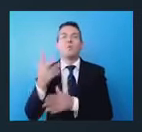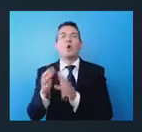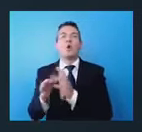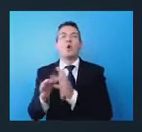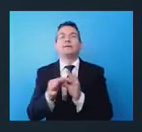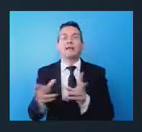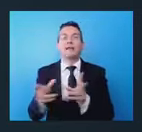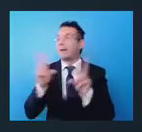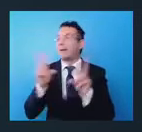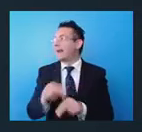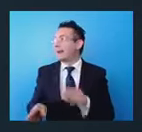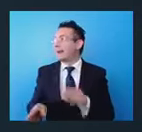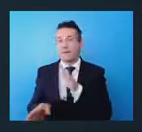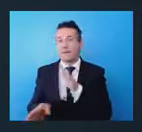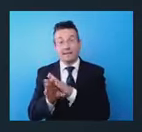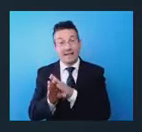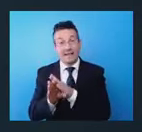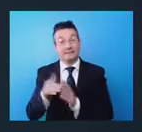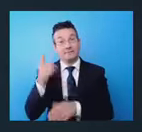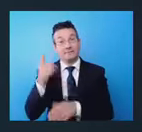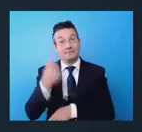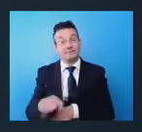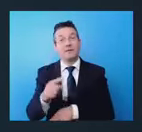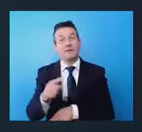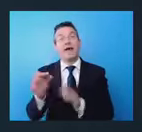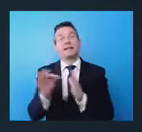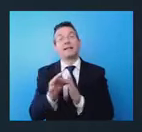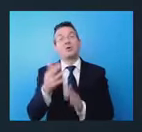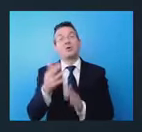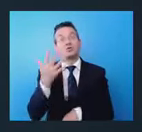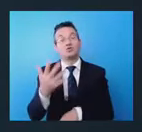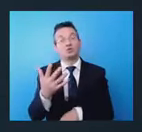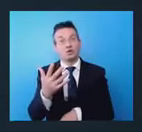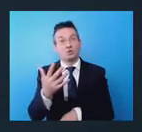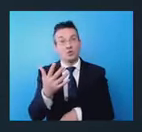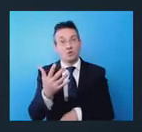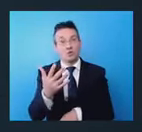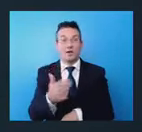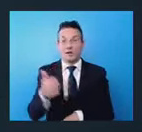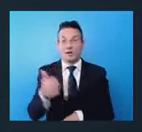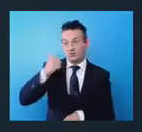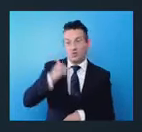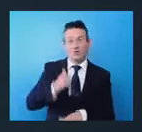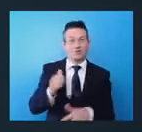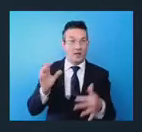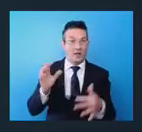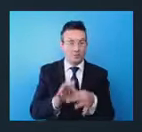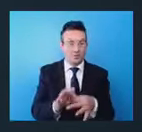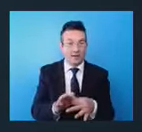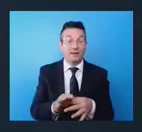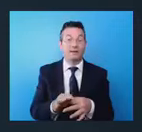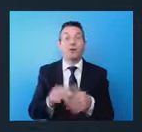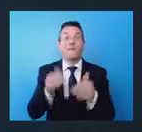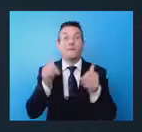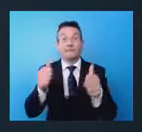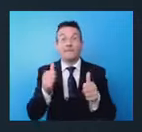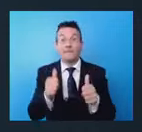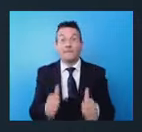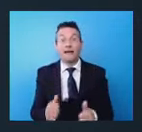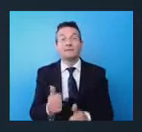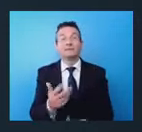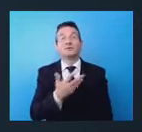a dare piena attuazione all'articolo 5 del collegato dello scorso anno, quindi bandi rivolti a finanziare